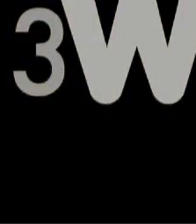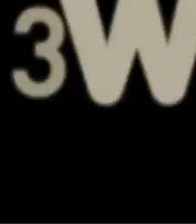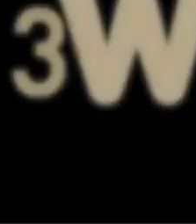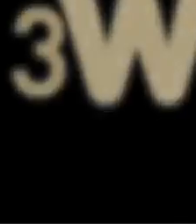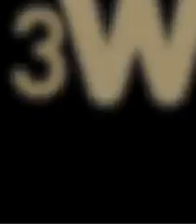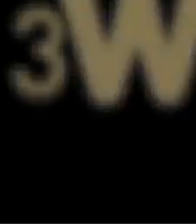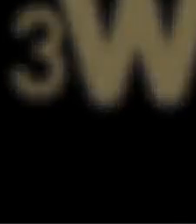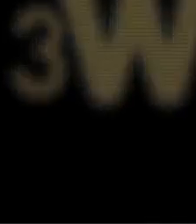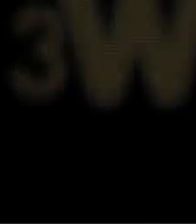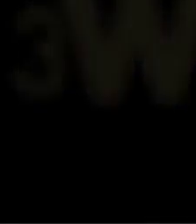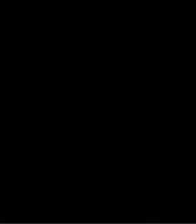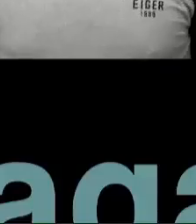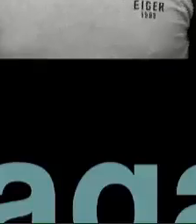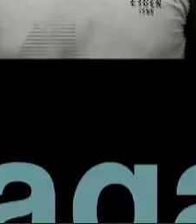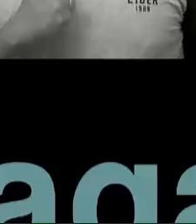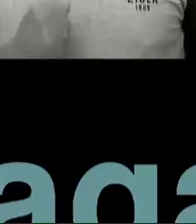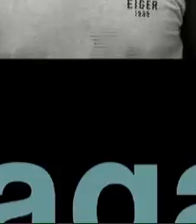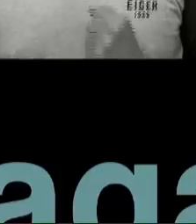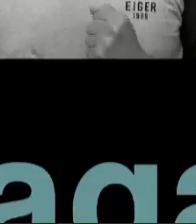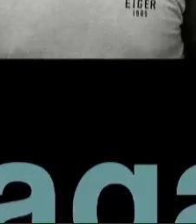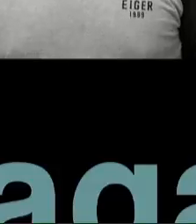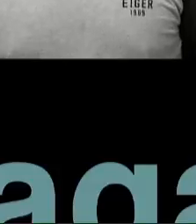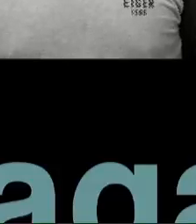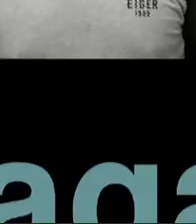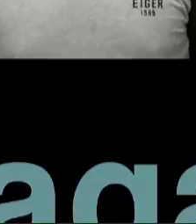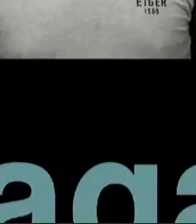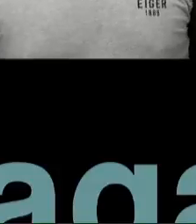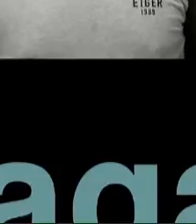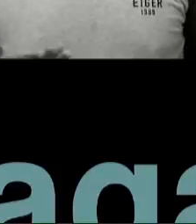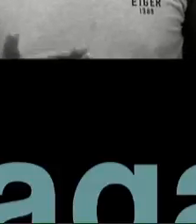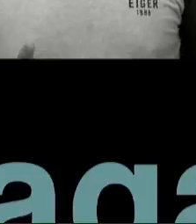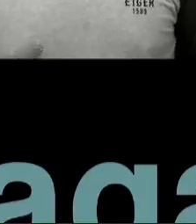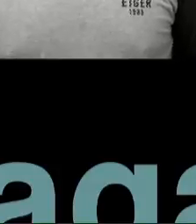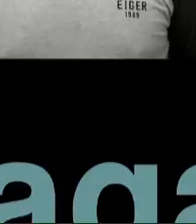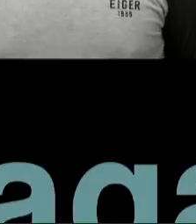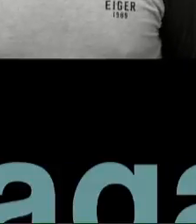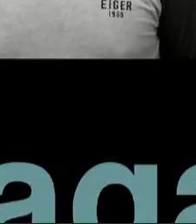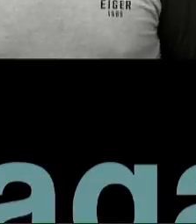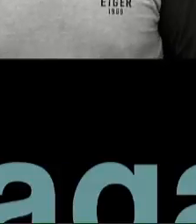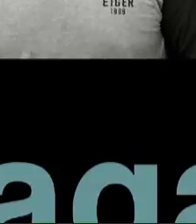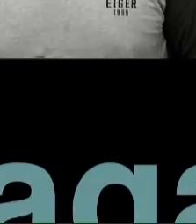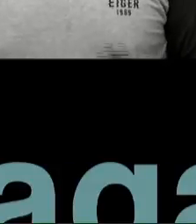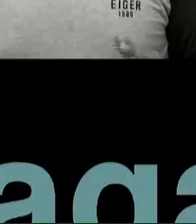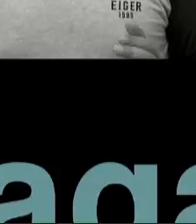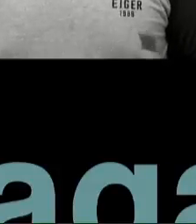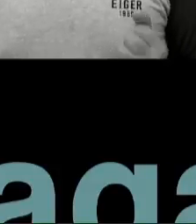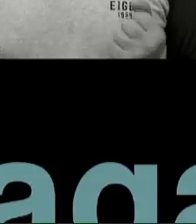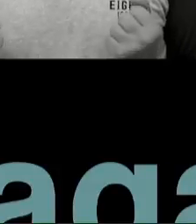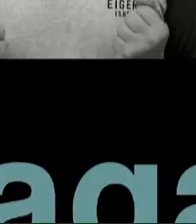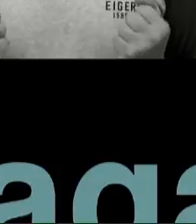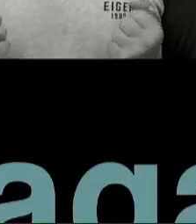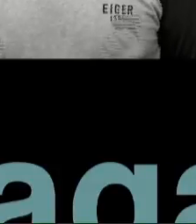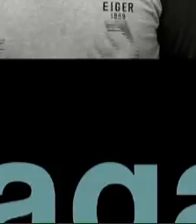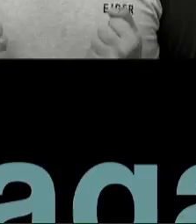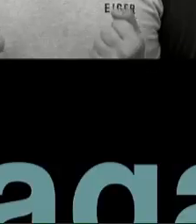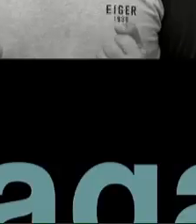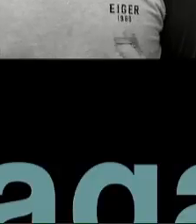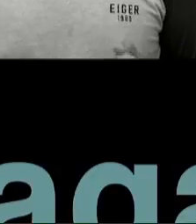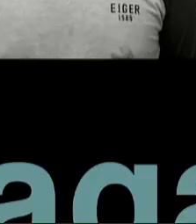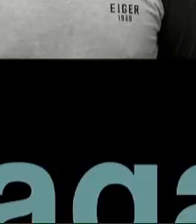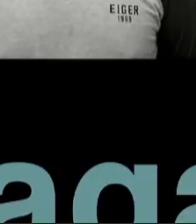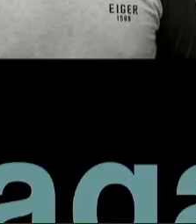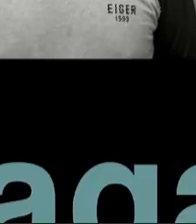Sampai jumpa di